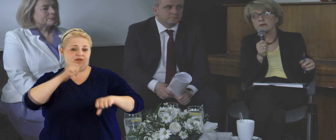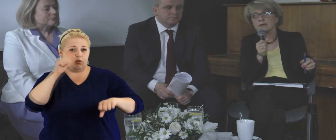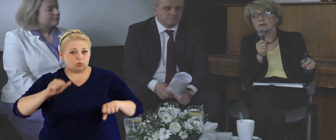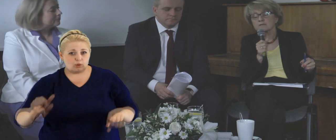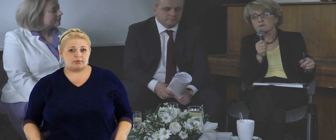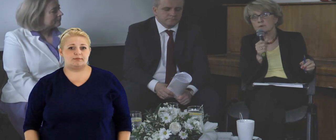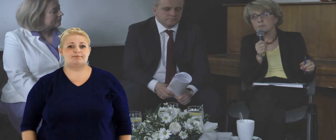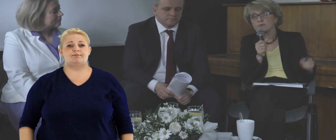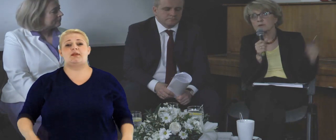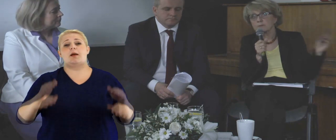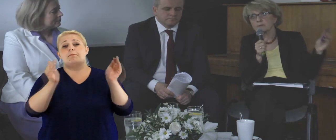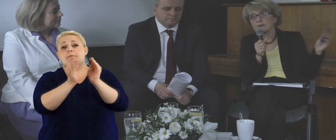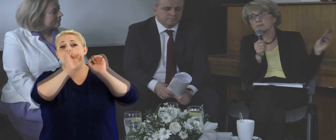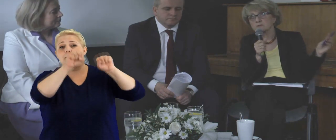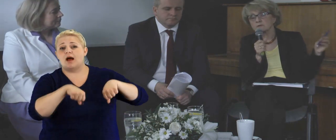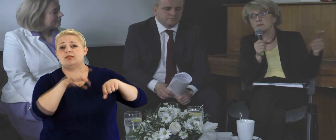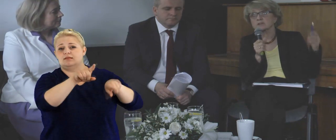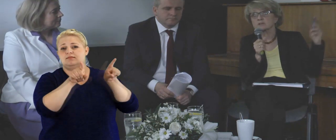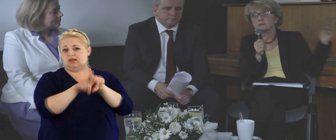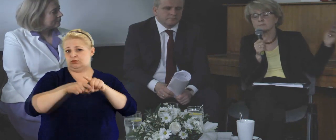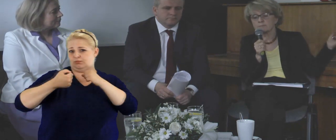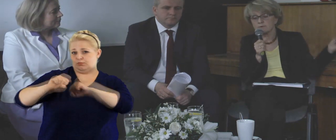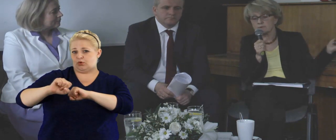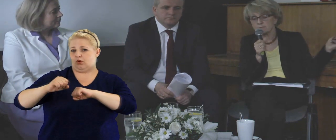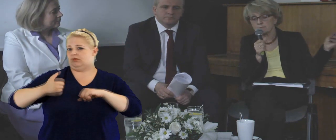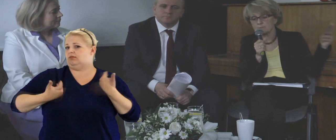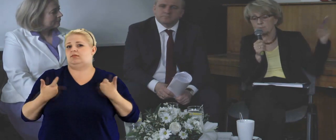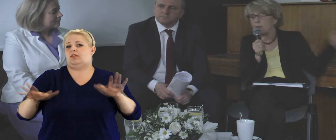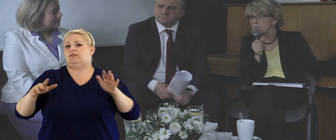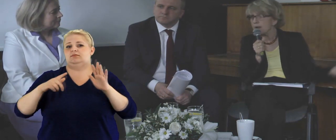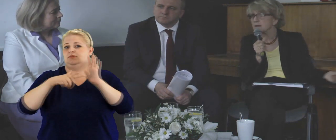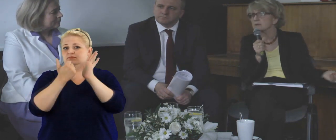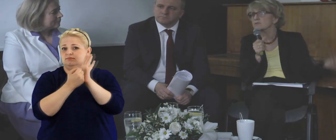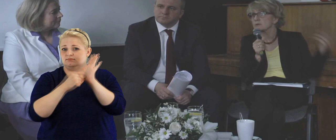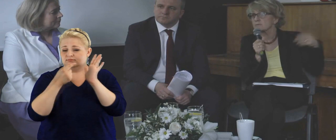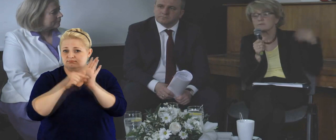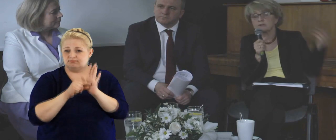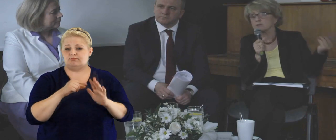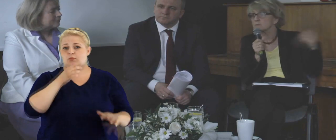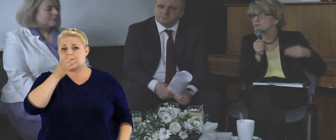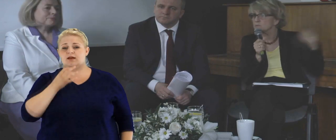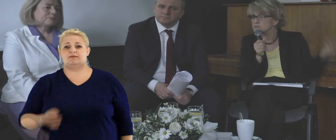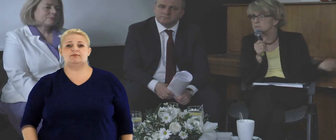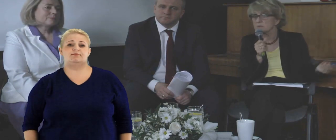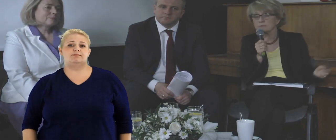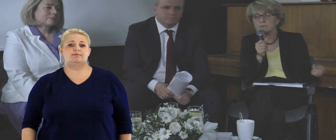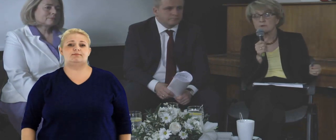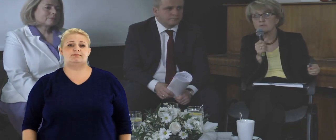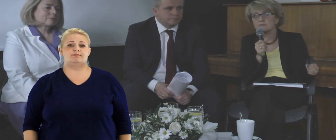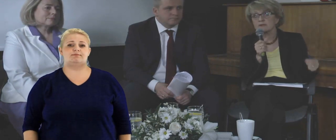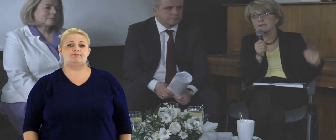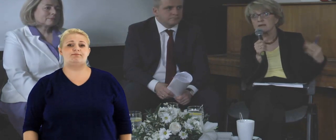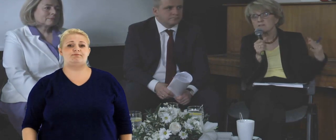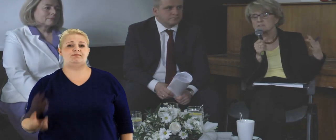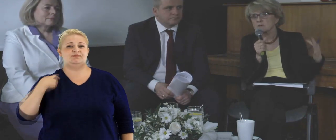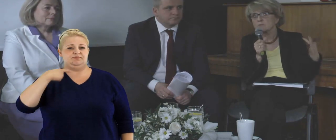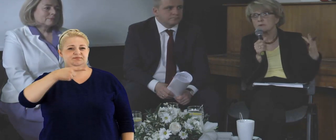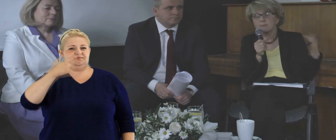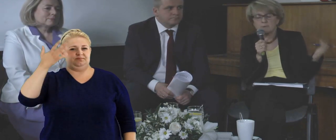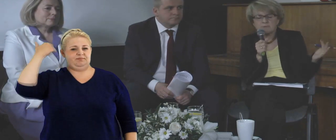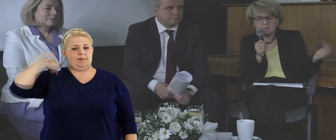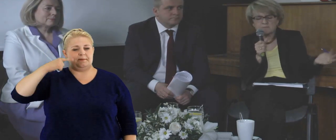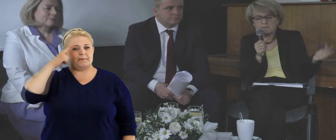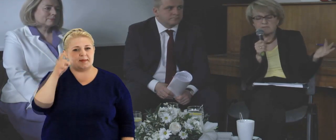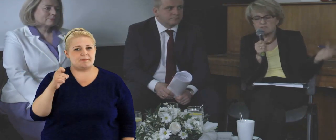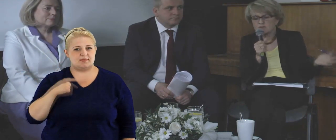siedziby w Europie i bardzo, także i małe banki, które wtedy się broniły, żeby nie były regulowane. Więc to